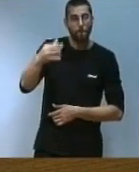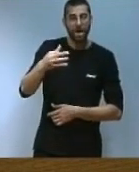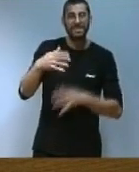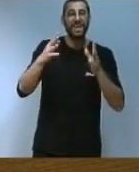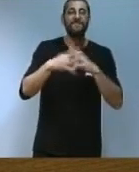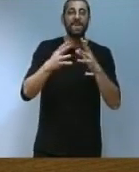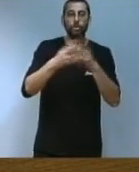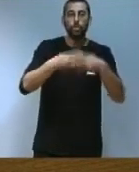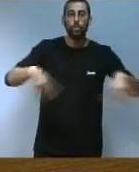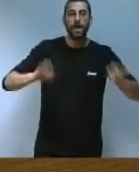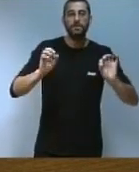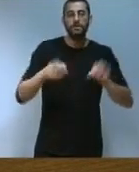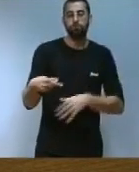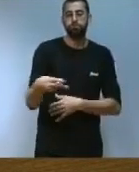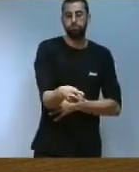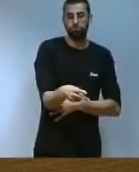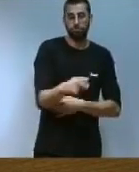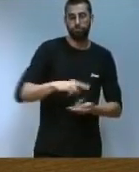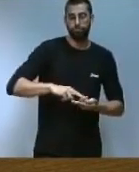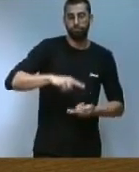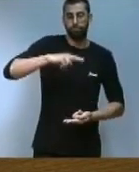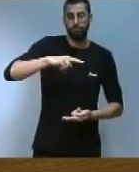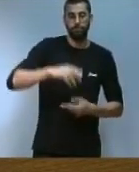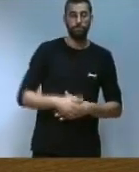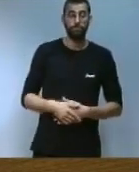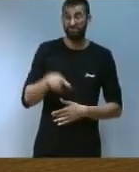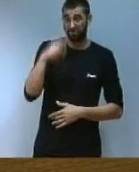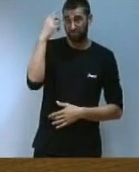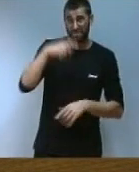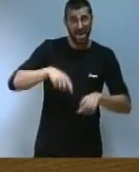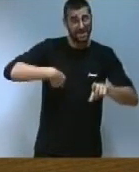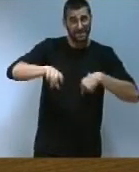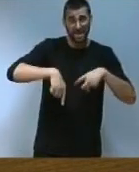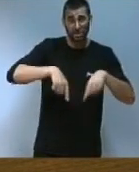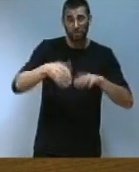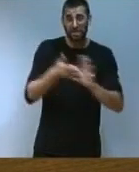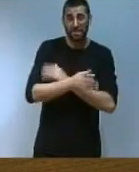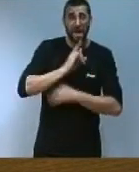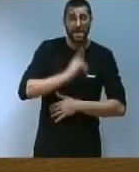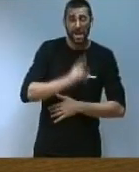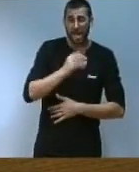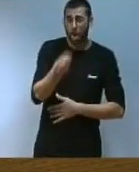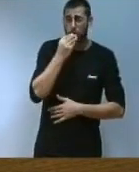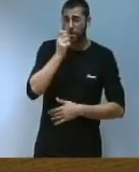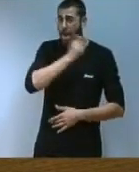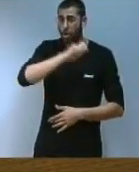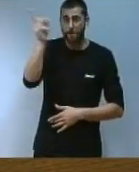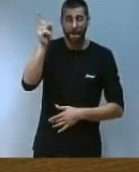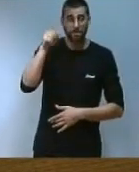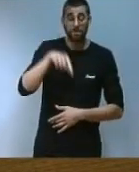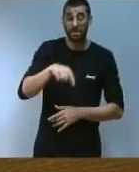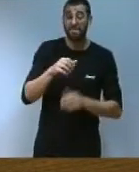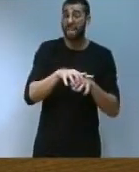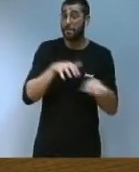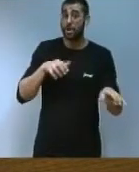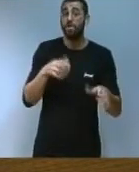ja que com molt bé vostès saben el sector del transport és el de major consum energètic i pràcticament la totalitat d'aquest consum prové del petroli